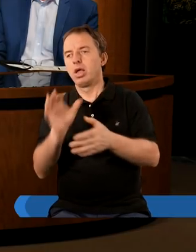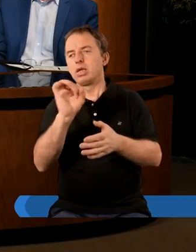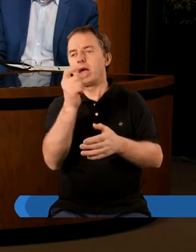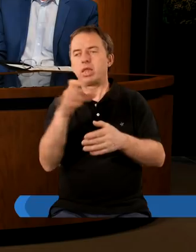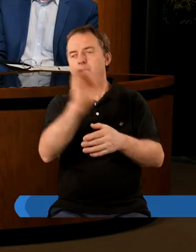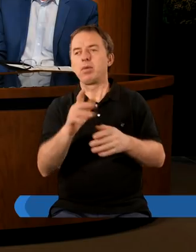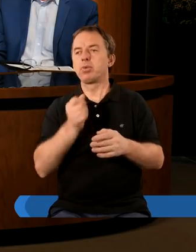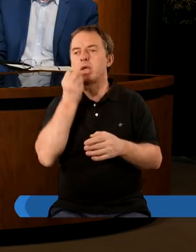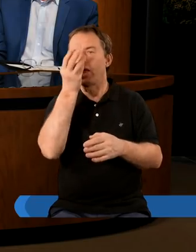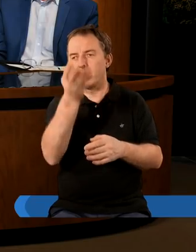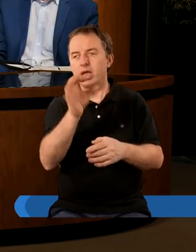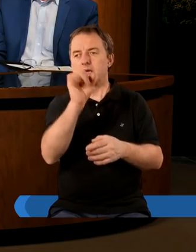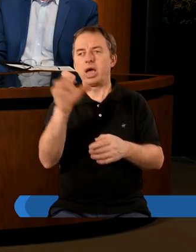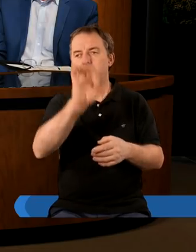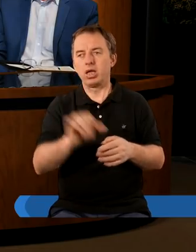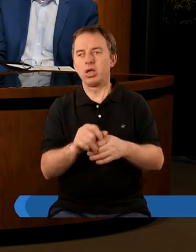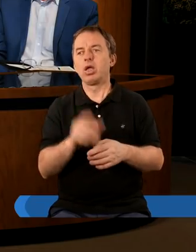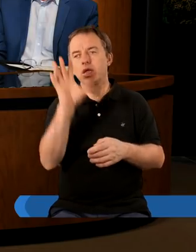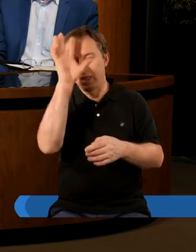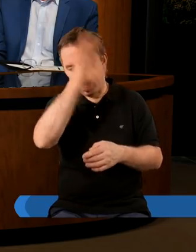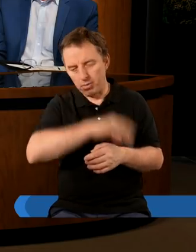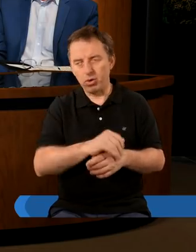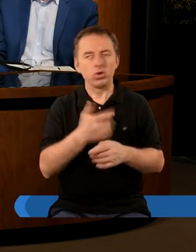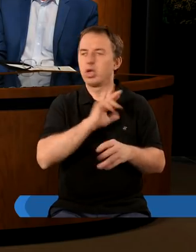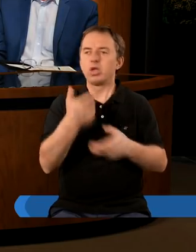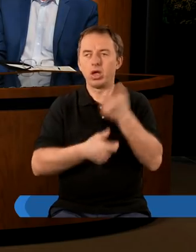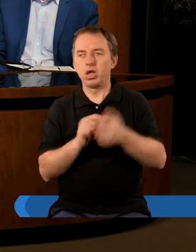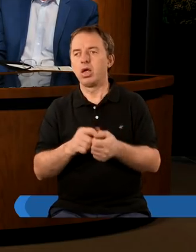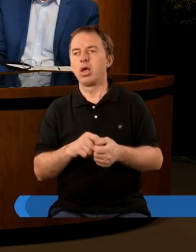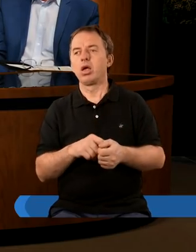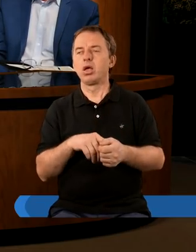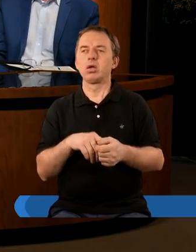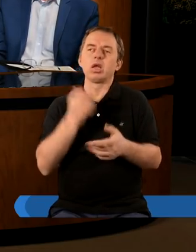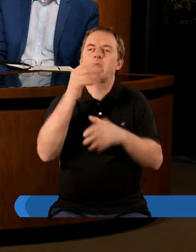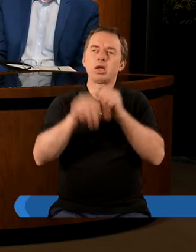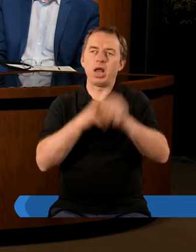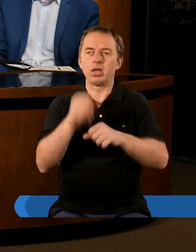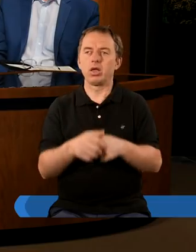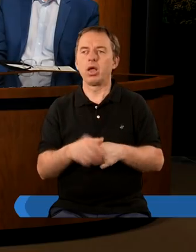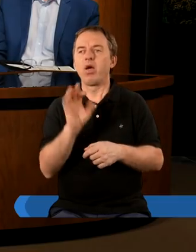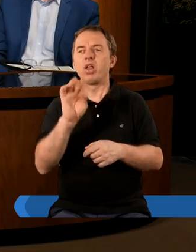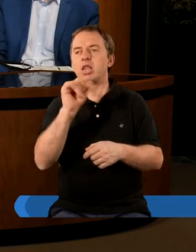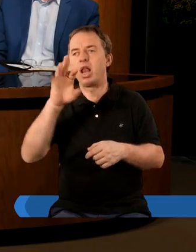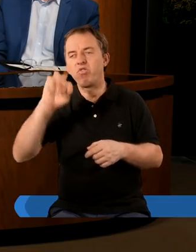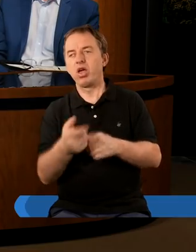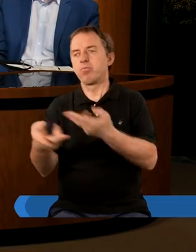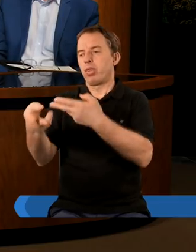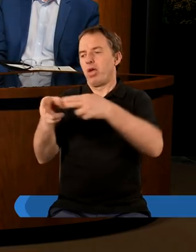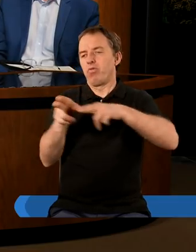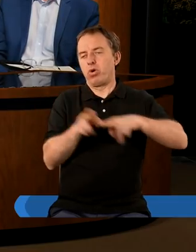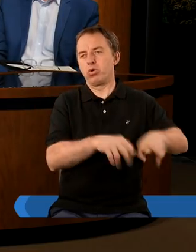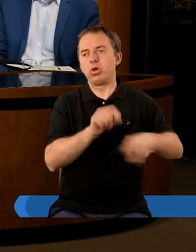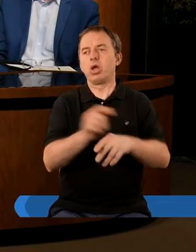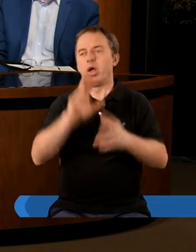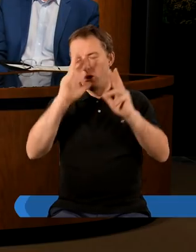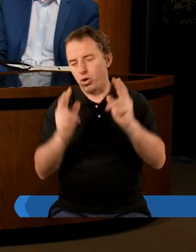Sardes przespał to co Sardes zapomniał nic już nie robił letar przez ileś lat to Filadelfia wróciła